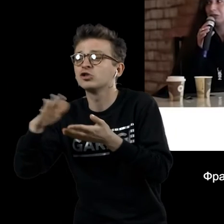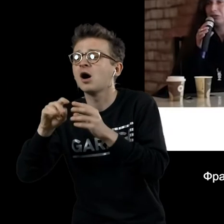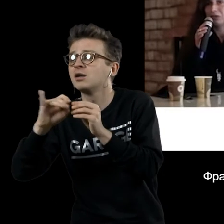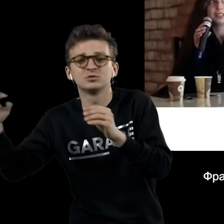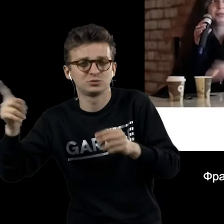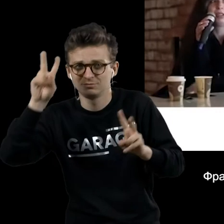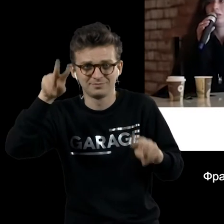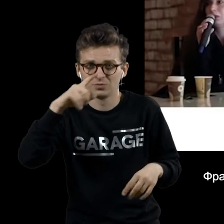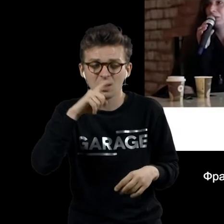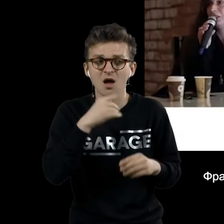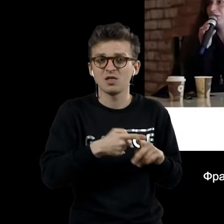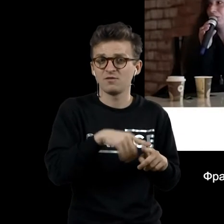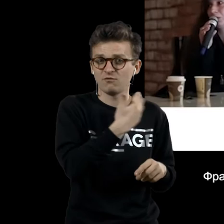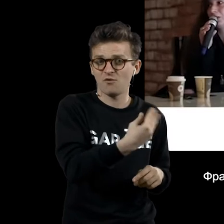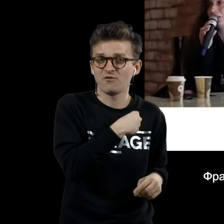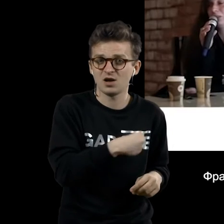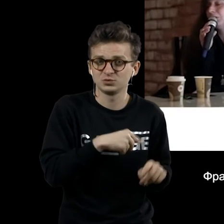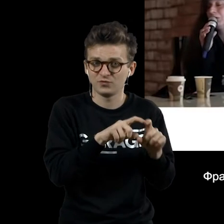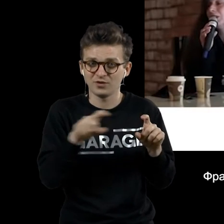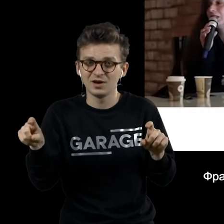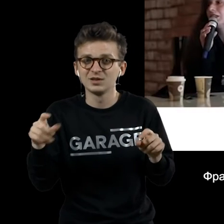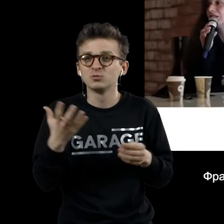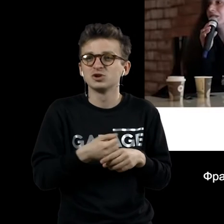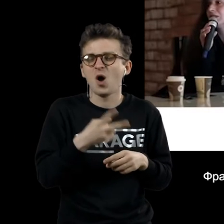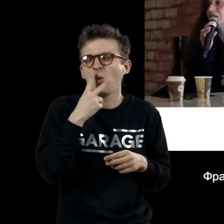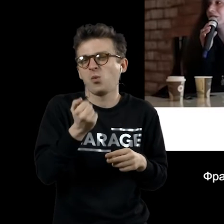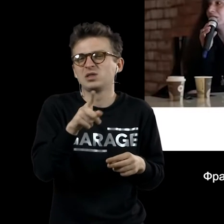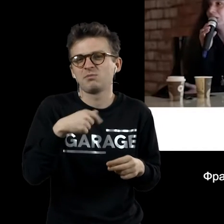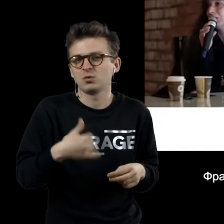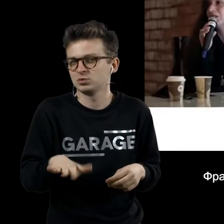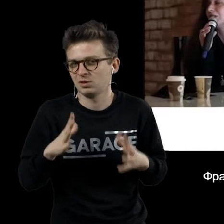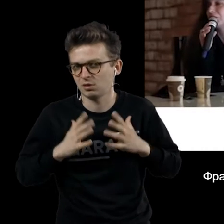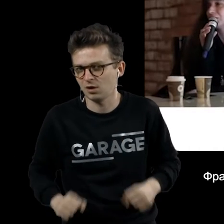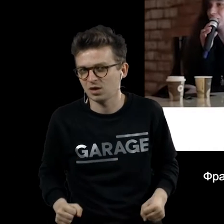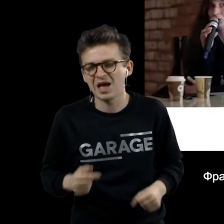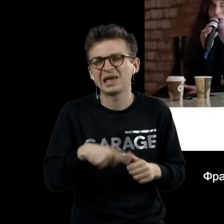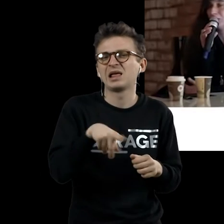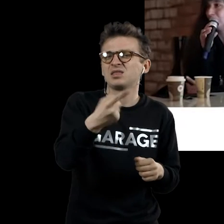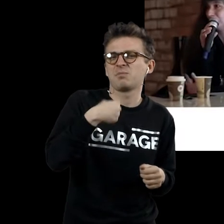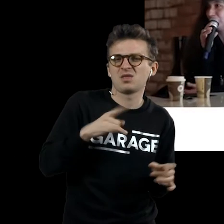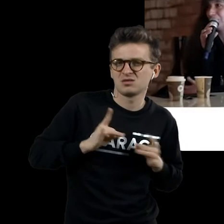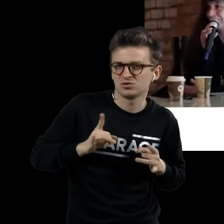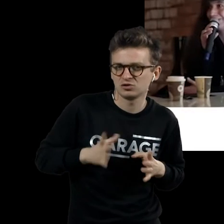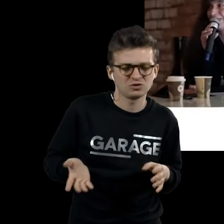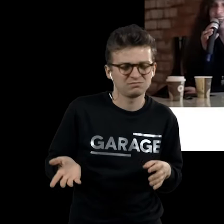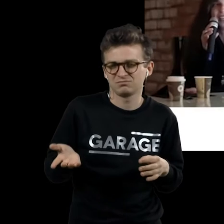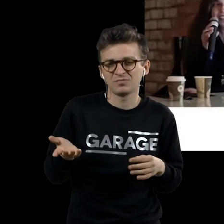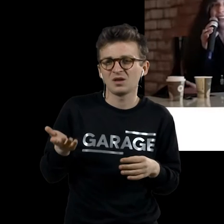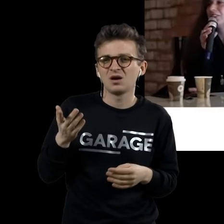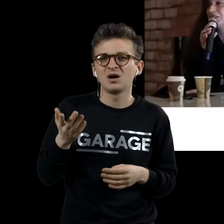французская фраза предполагает, в общем, продолжение типа «Ты мне надоела, скорее всего», или «Ты меня раздражаешь», что-то такое очень